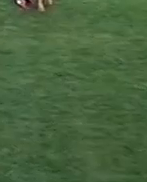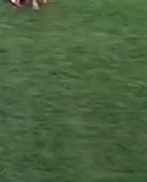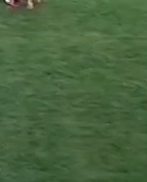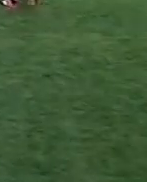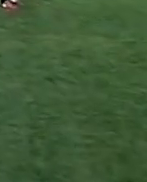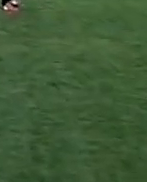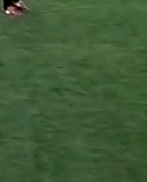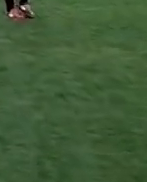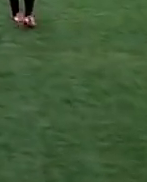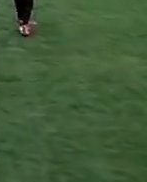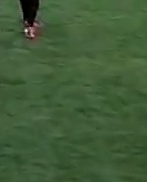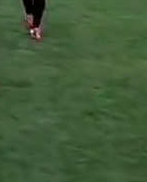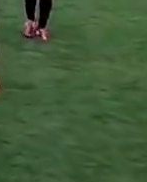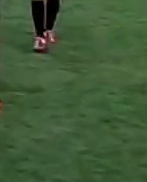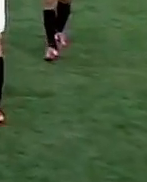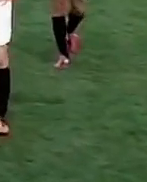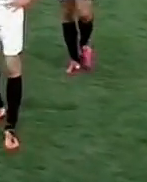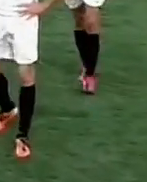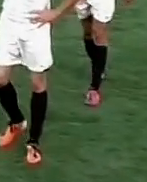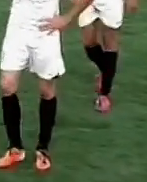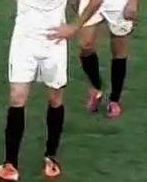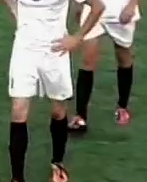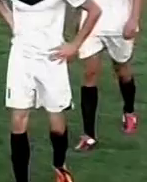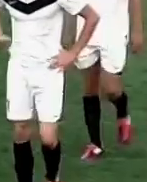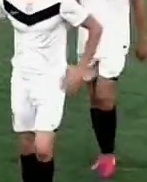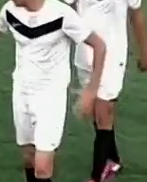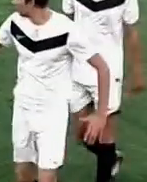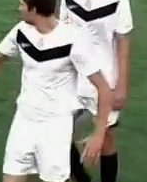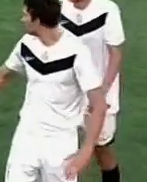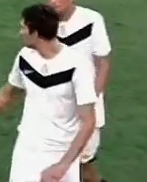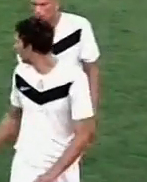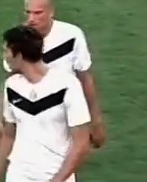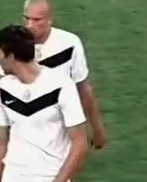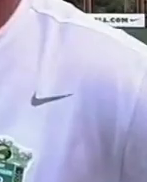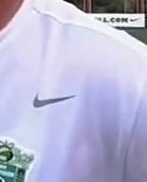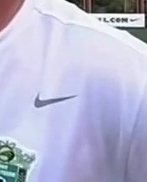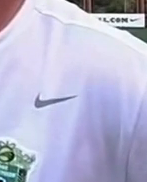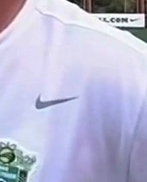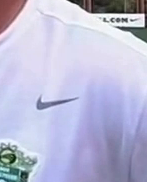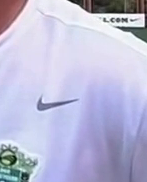Наступну гру «Украгроком» проведе завтра на виїзді. Суперник – ФК «Полтава-2» Карлівка.